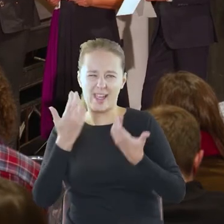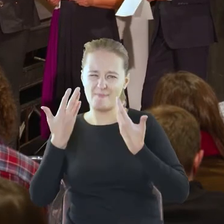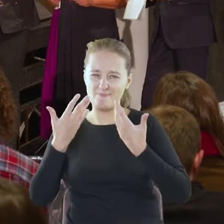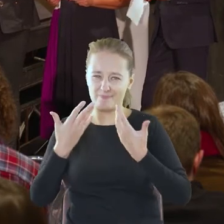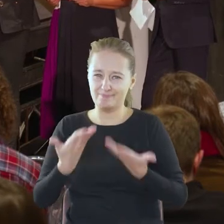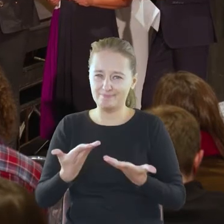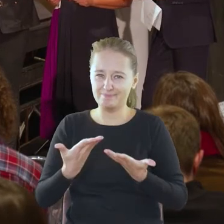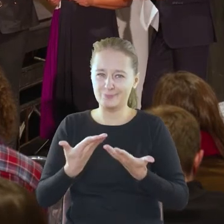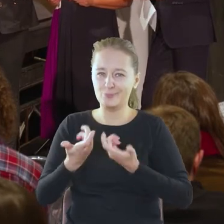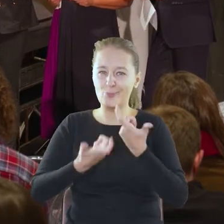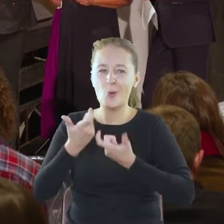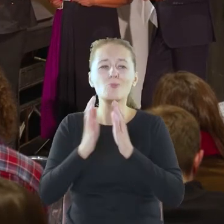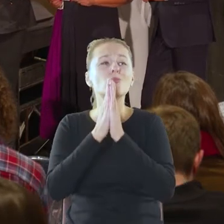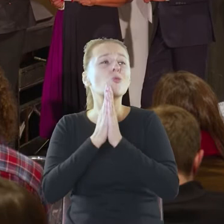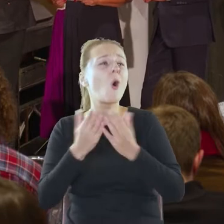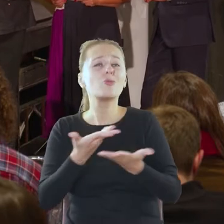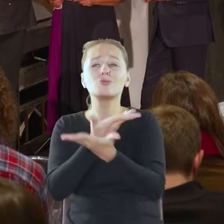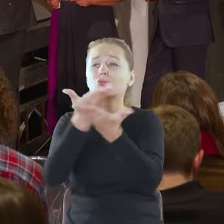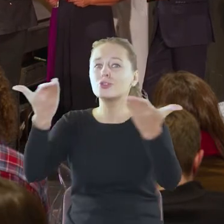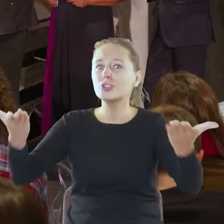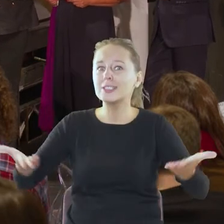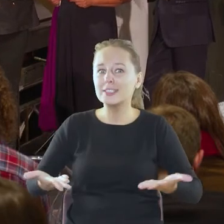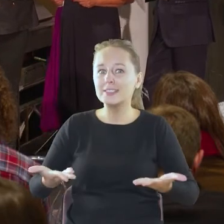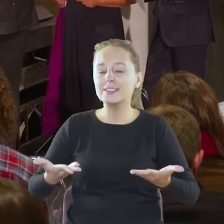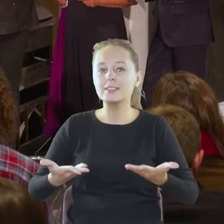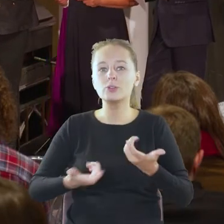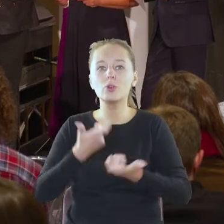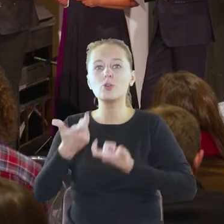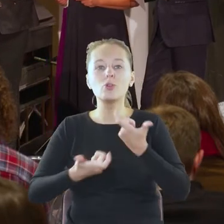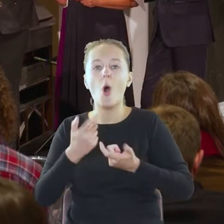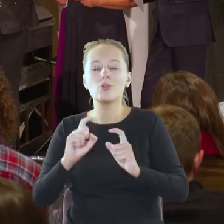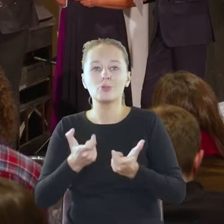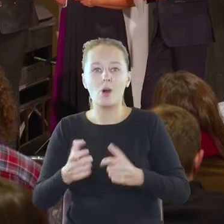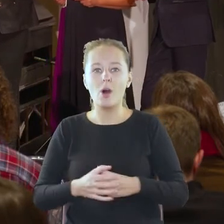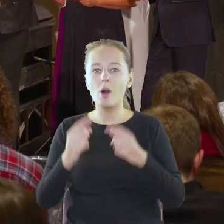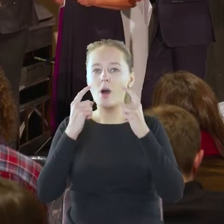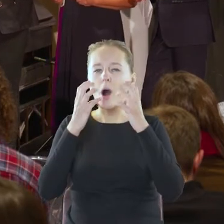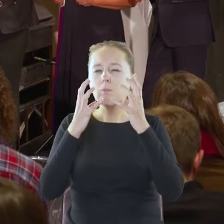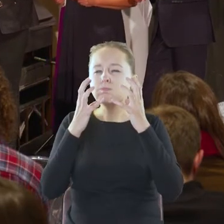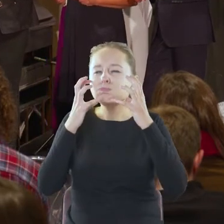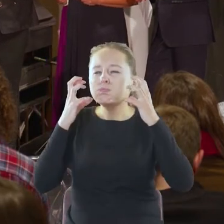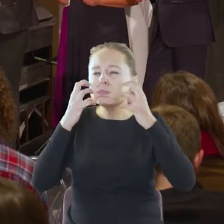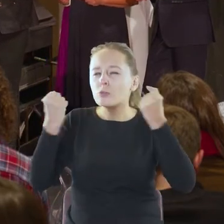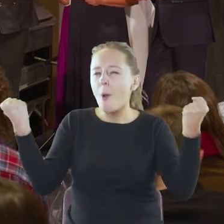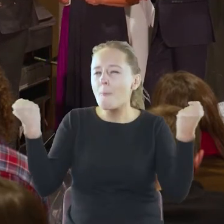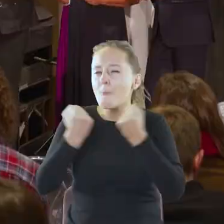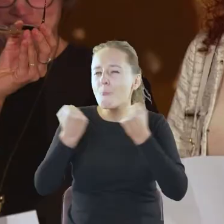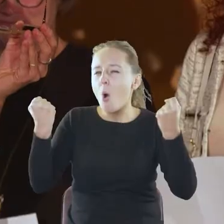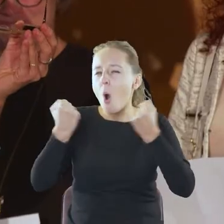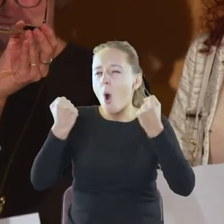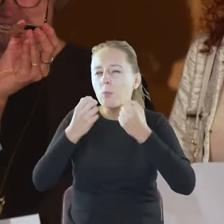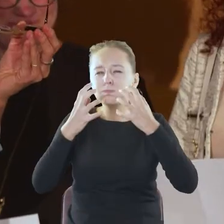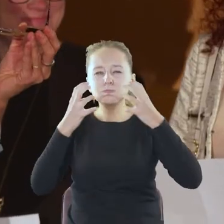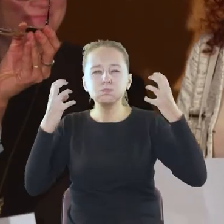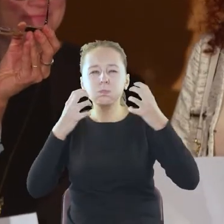Proszę, żeby wszyscy Państwo nadali maksymalnie policzki, tak jakbyście jak Miles Davis